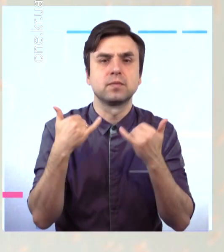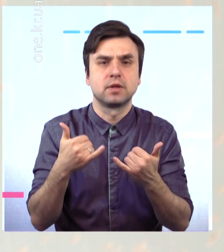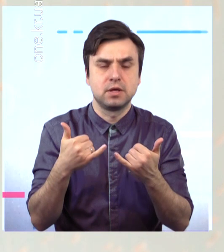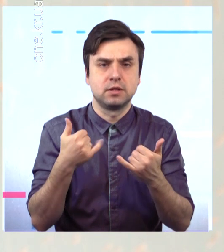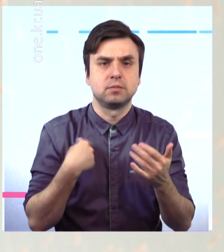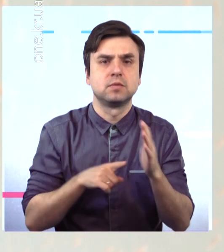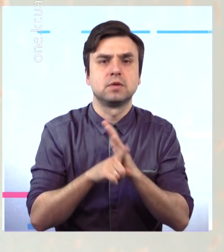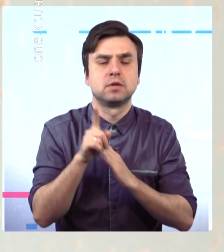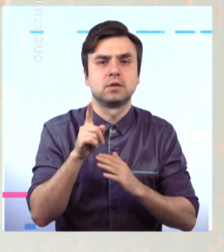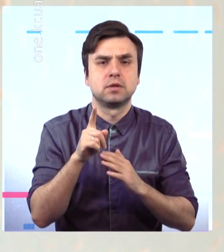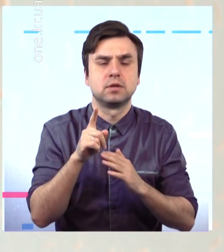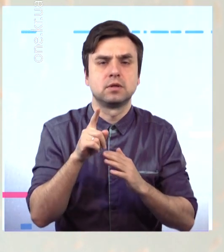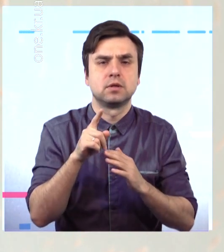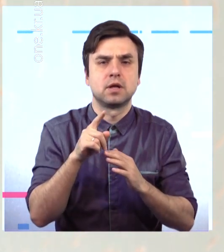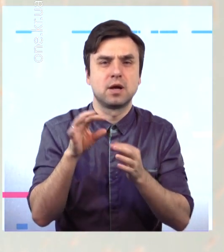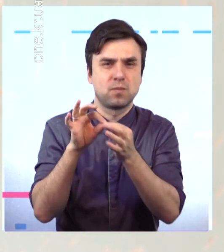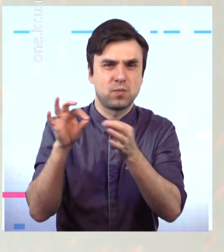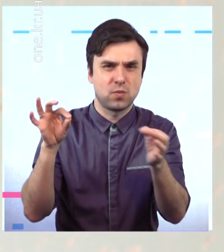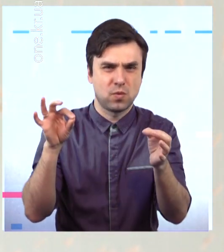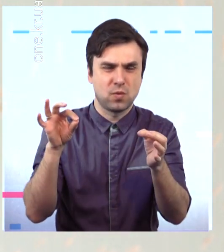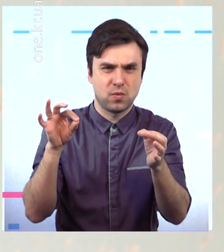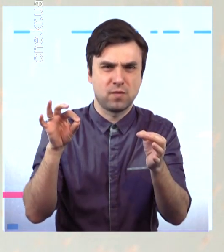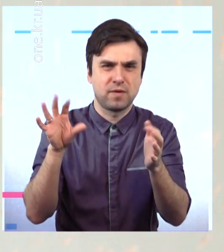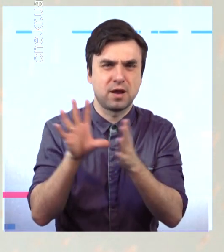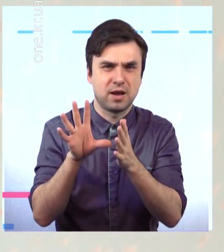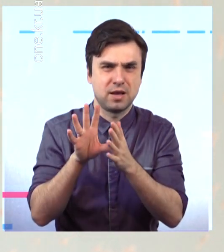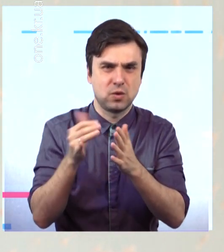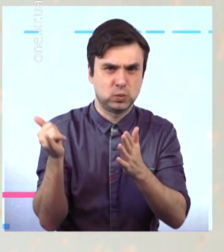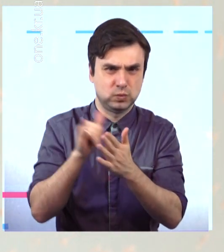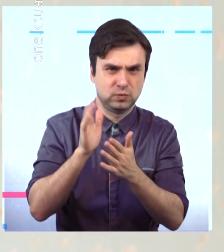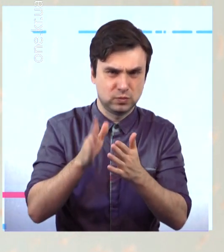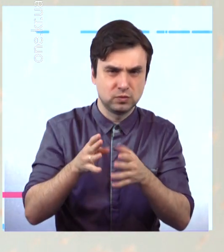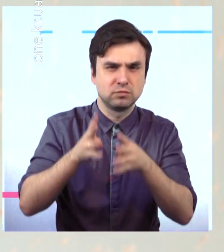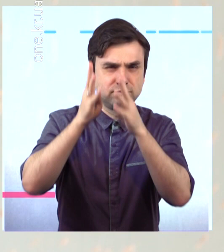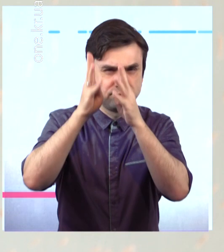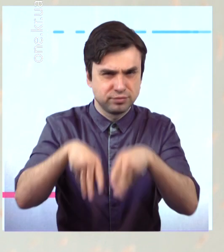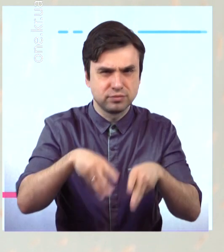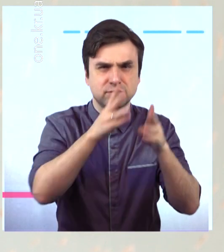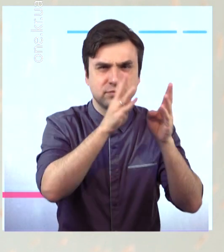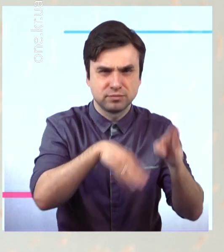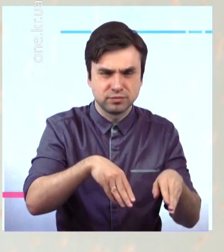ввод силових кабелей, силових і розбудки. В